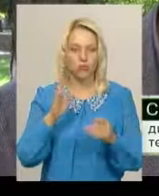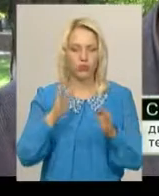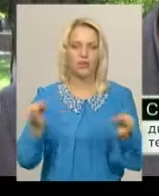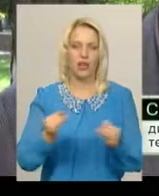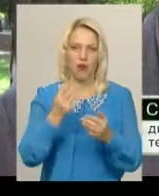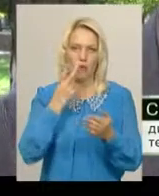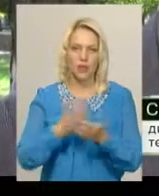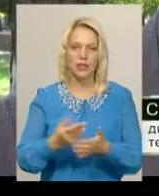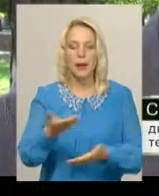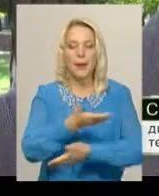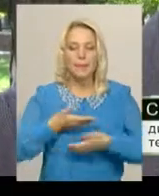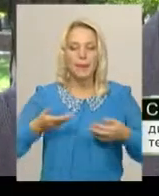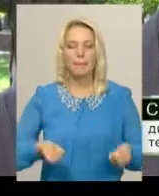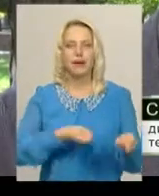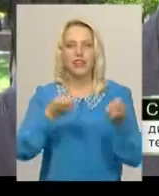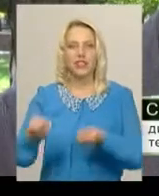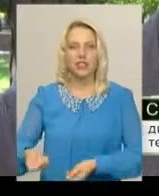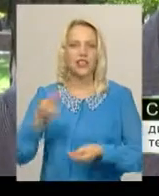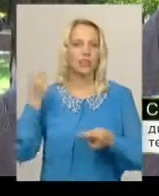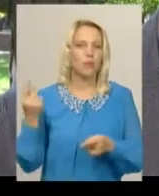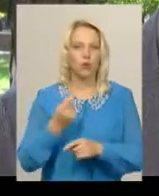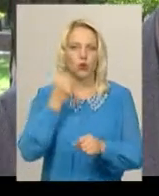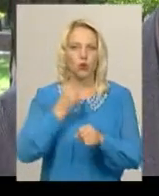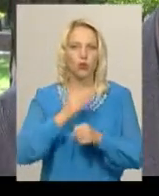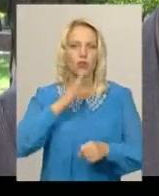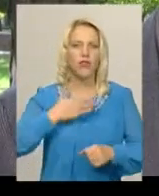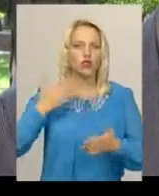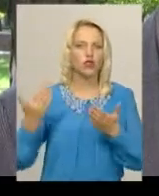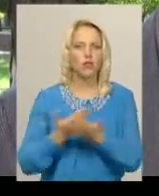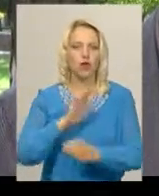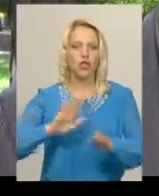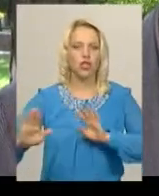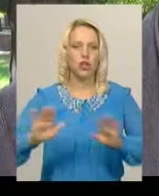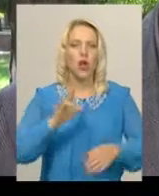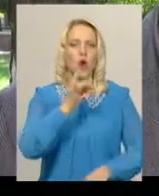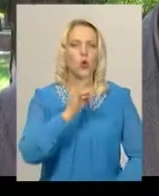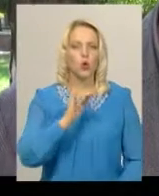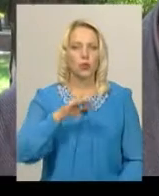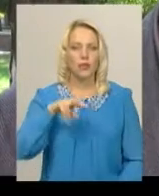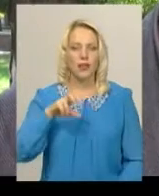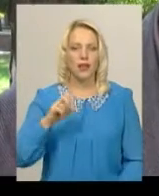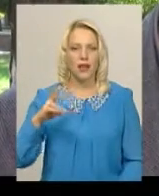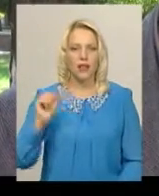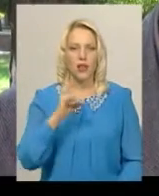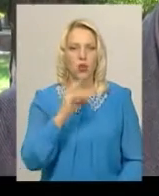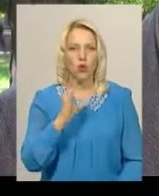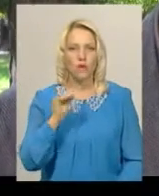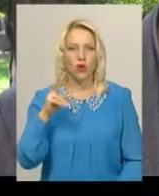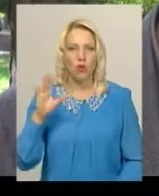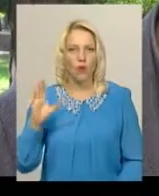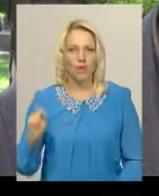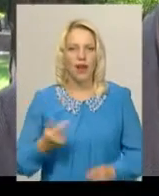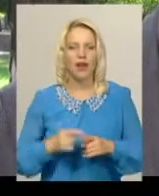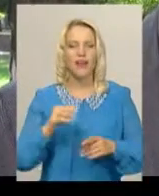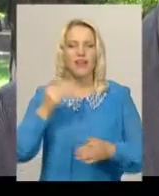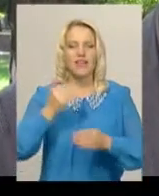дебютну роботу нашої нової режисерки Руслани Новікової. Називається «Як вистава, як